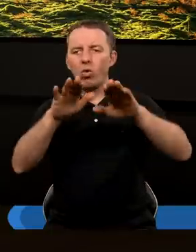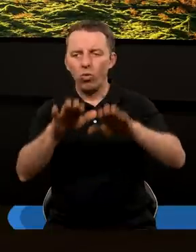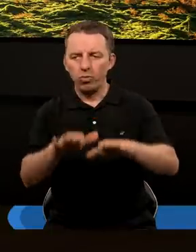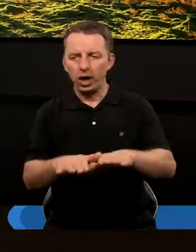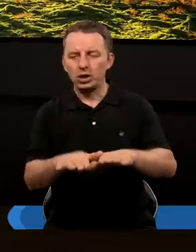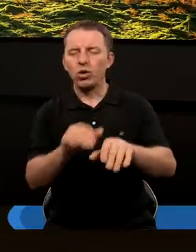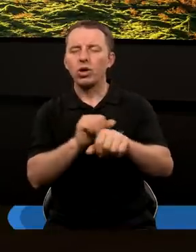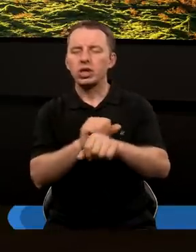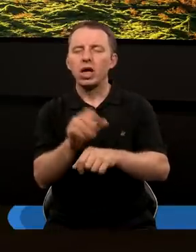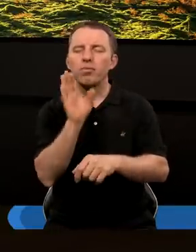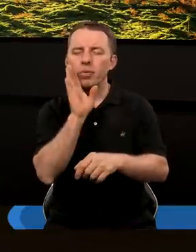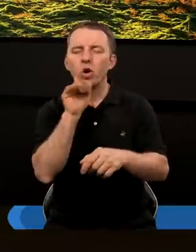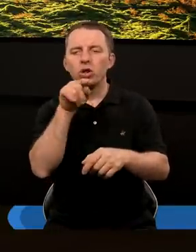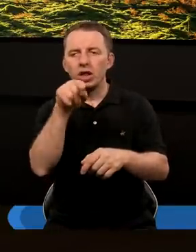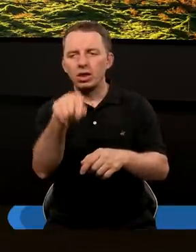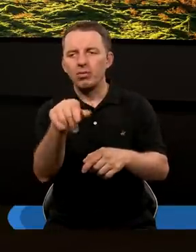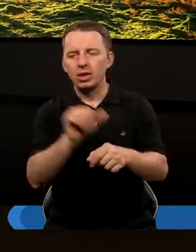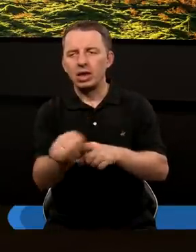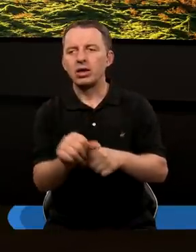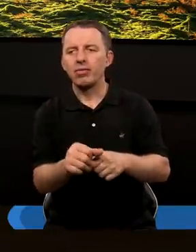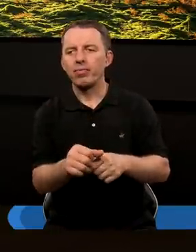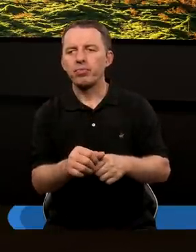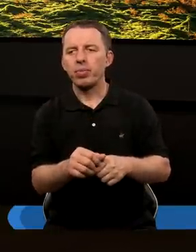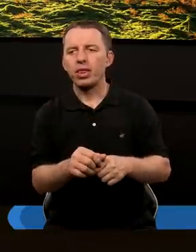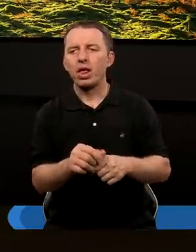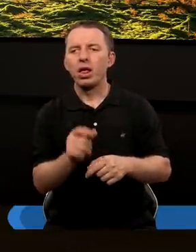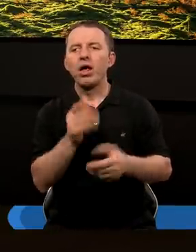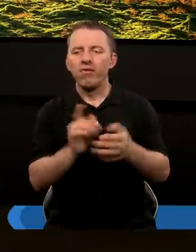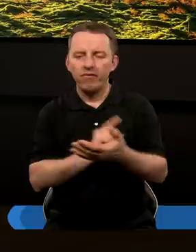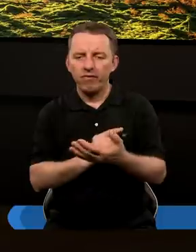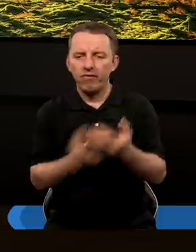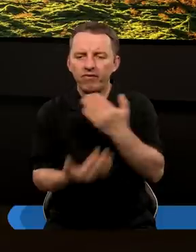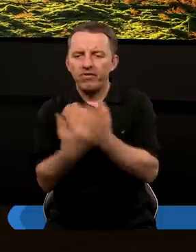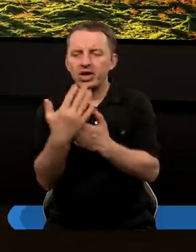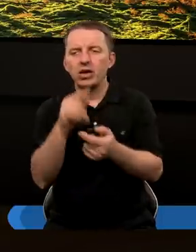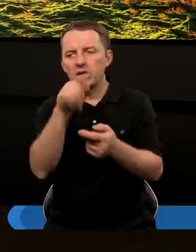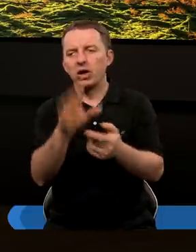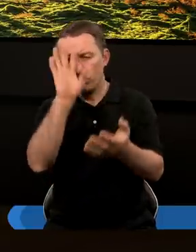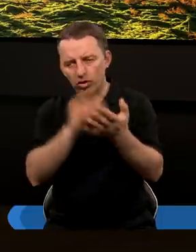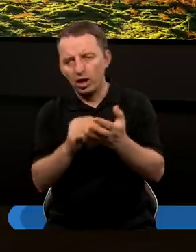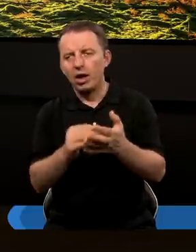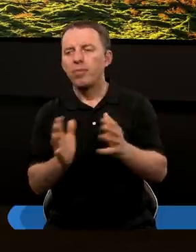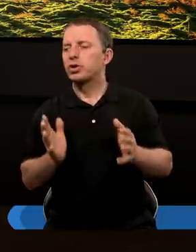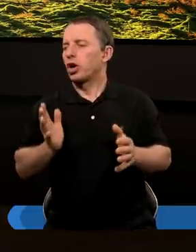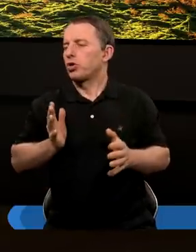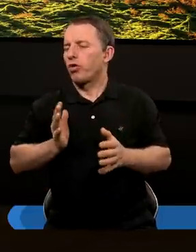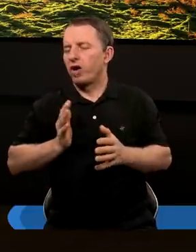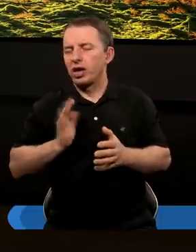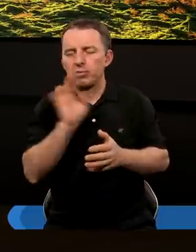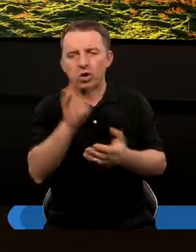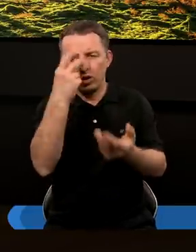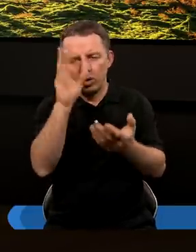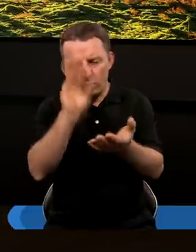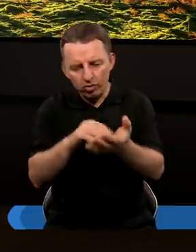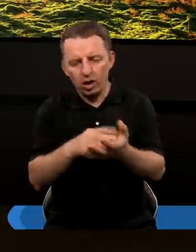upadku. A potem też w wyniku tego doświadczenia, które on przeżywa z Bogiem, bardzo